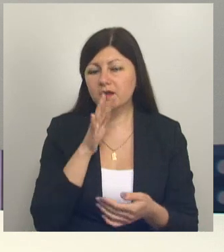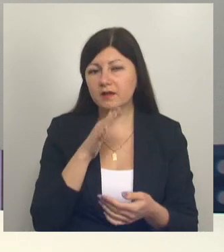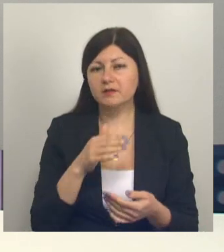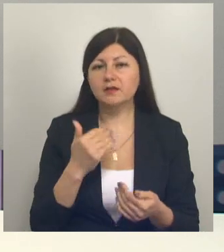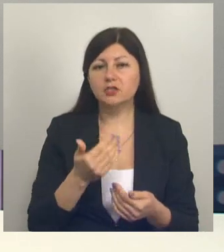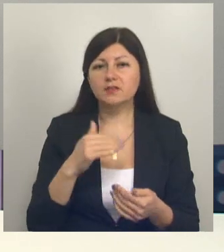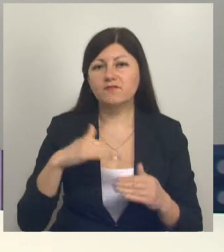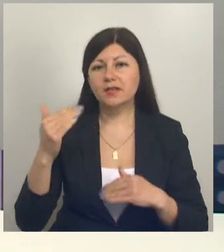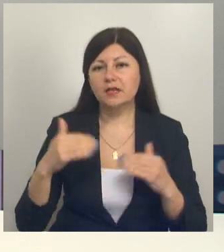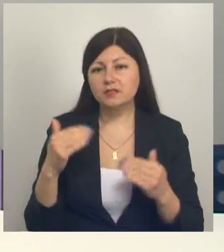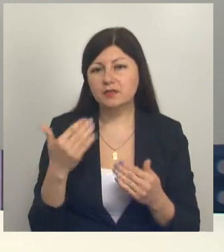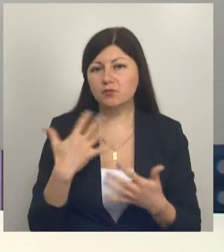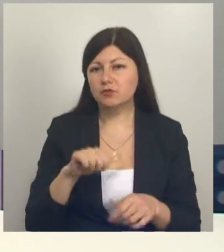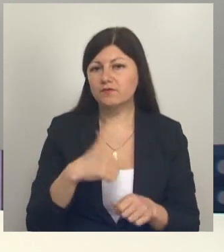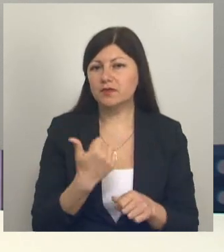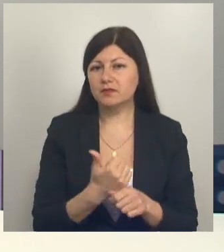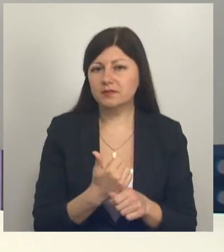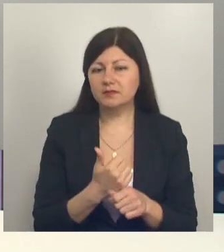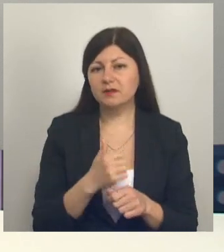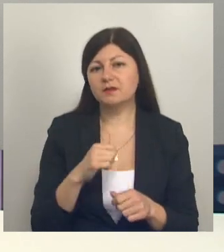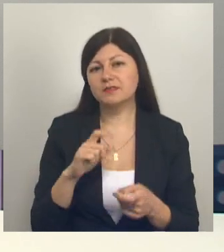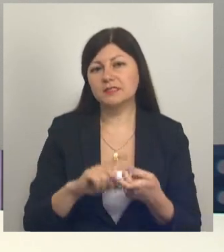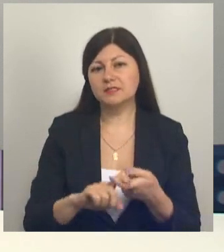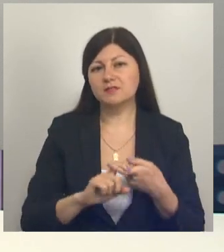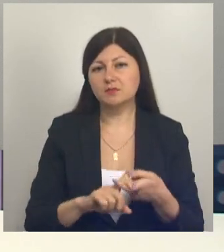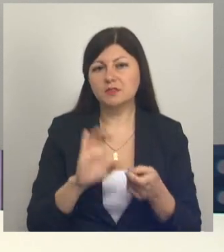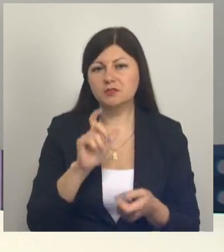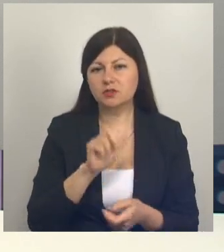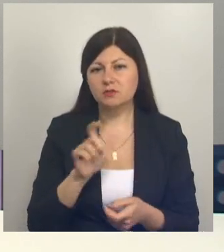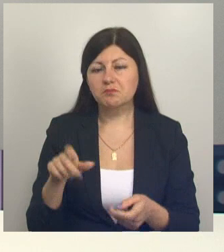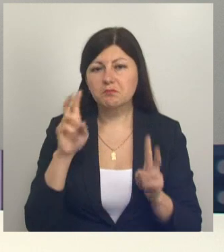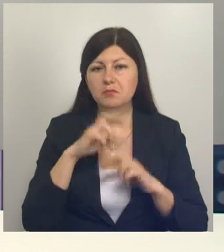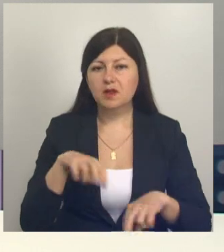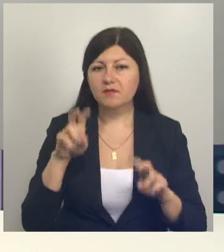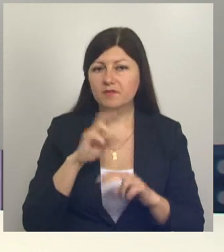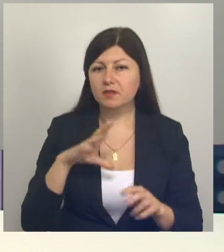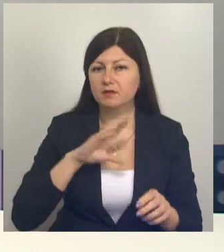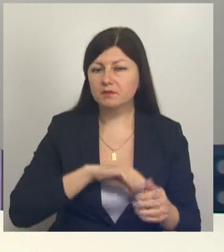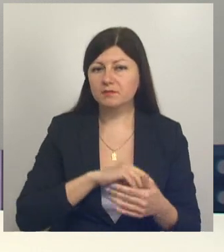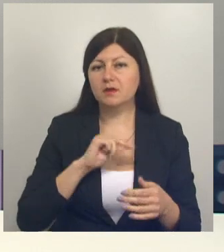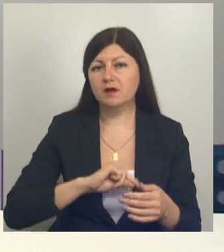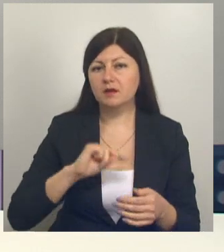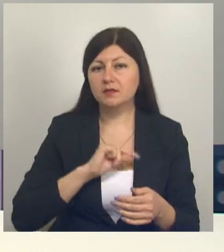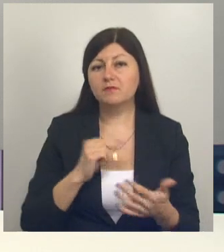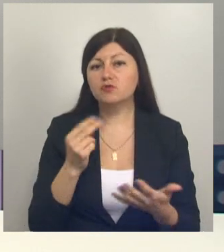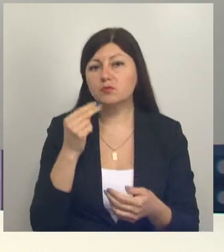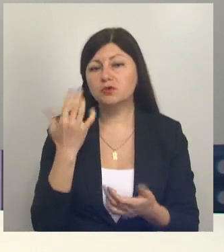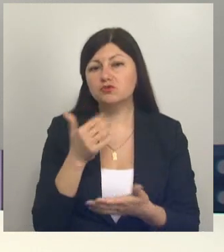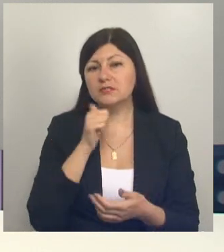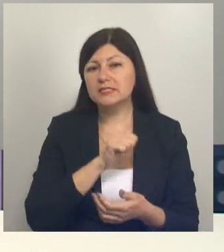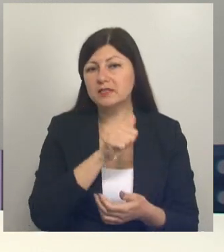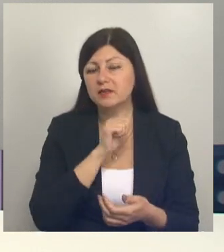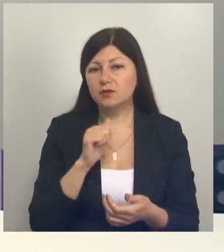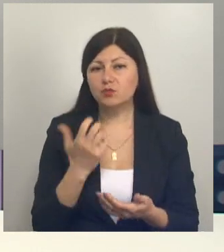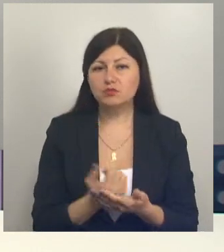госжелонадзора неизменно в лидерах. Тесное взаимодействие с жильцами, проверенные кадры. В чём ещё секреты успеха и как в целом